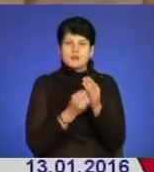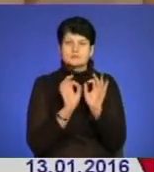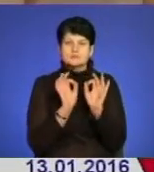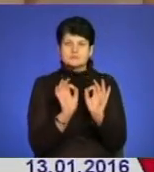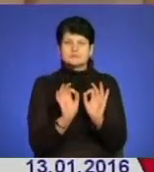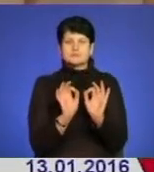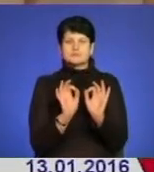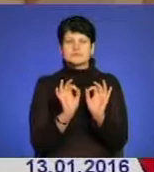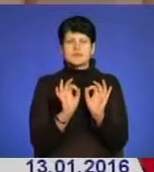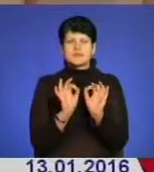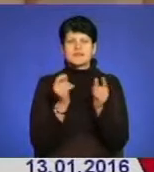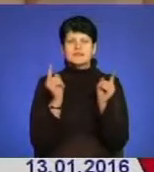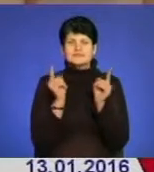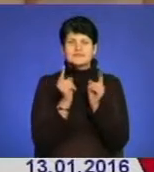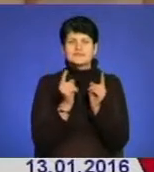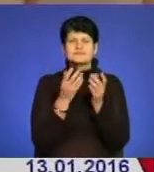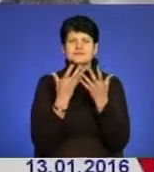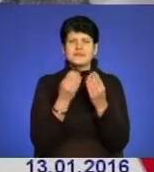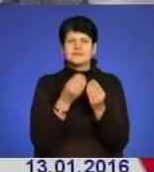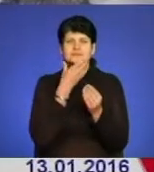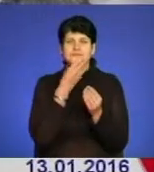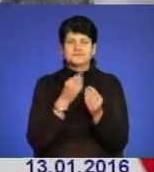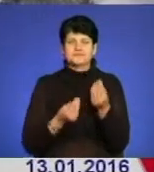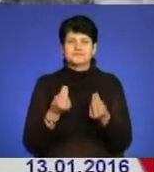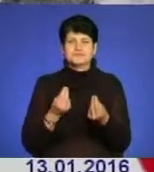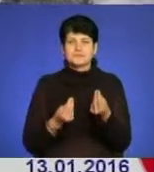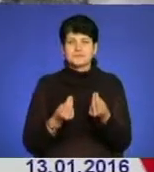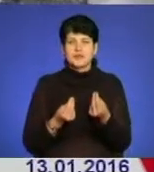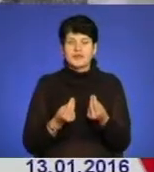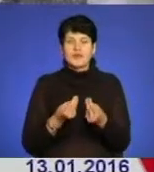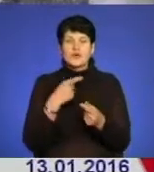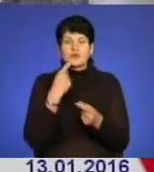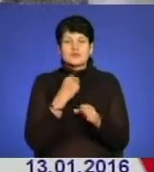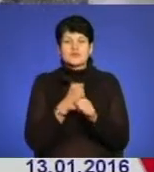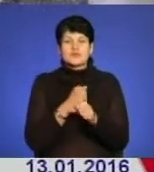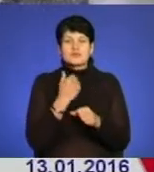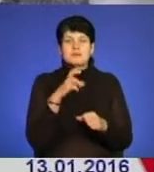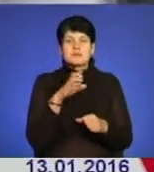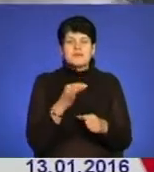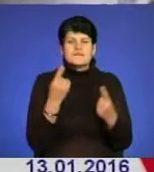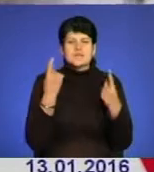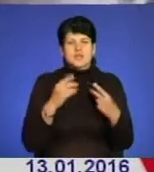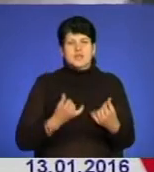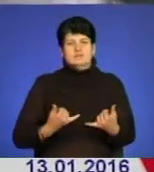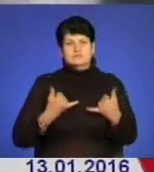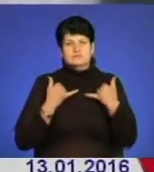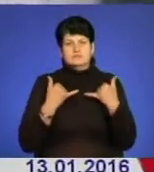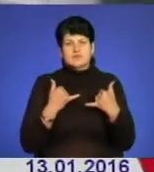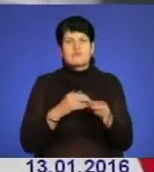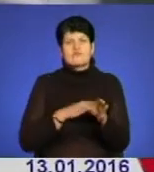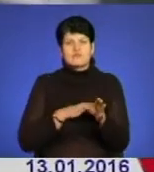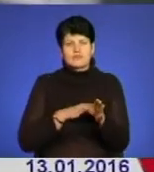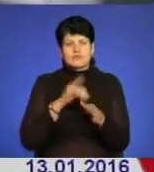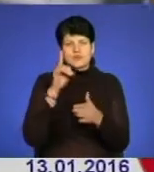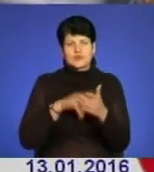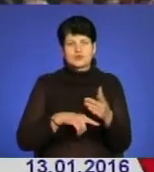епізодичну роль так прикрасити. Актори запевняють, що працювати з безпальком – велика честь і впевненість, що вистава пройде